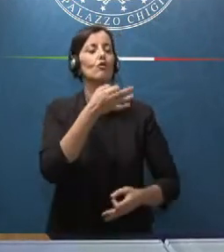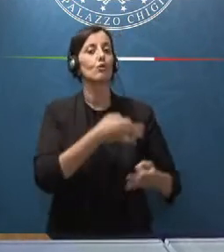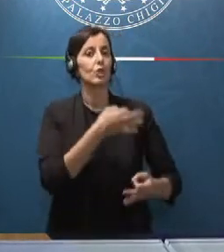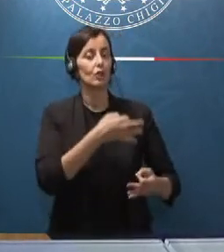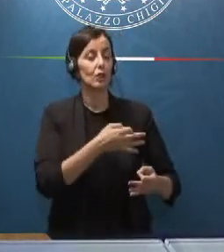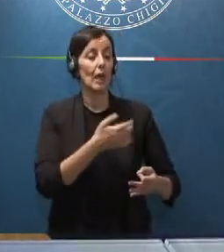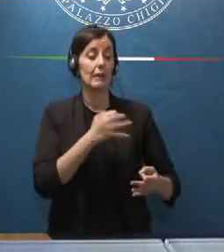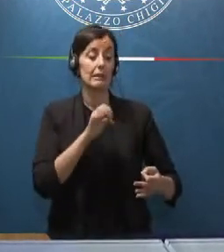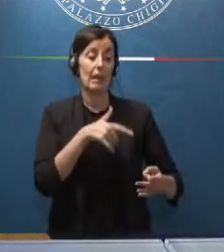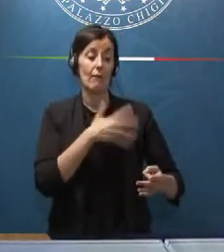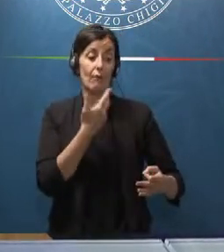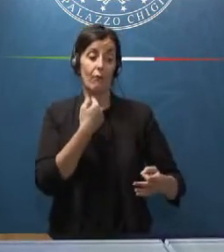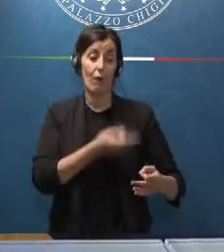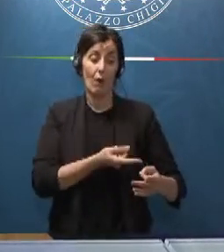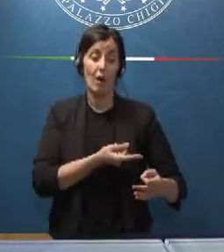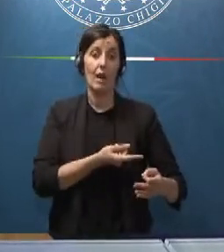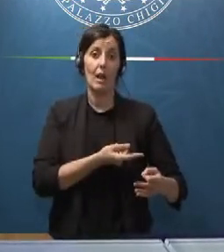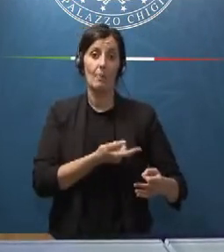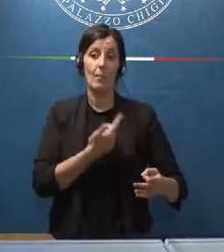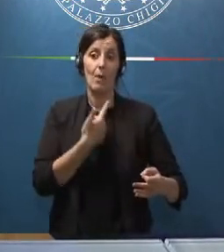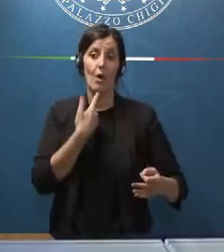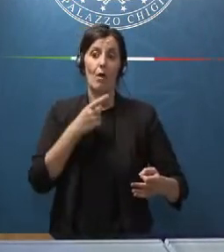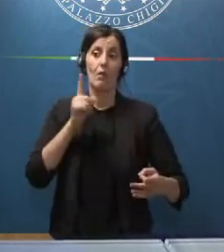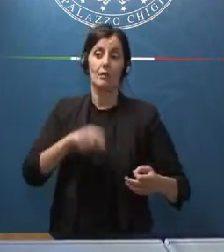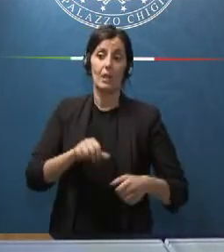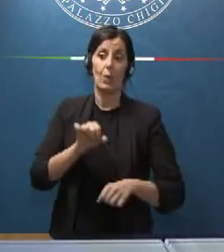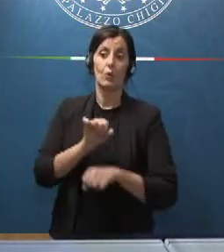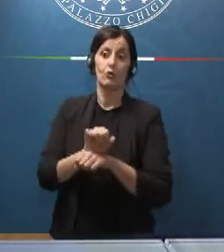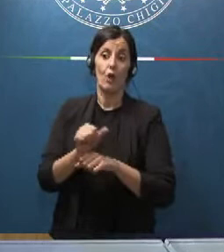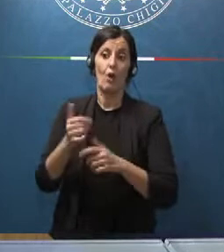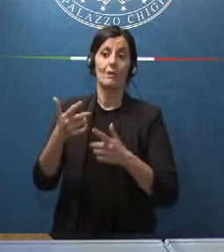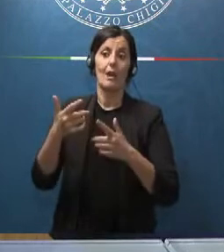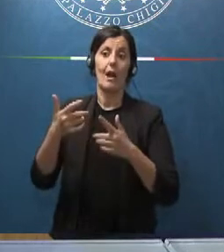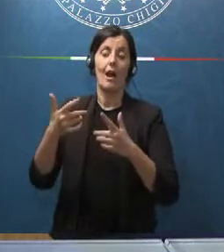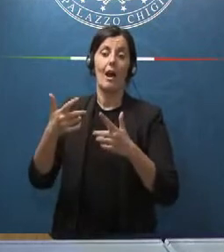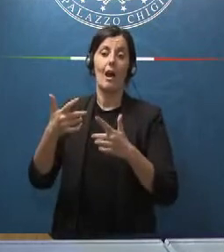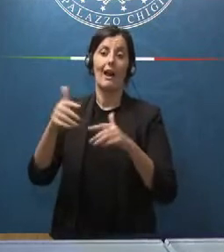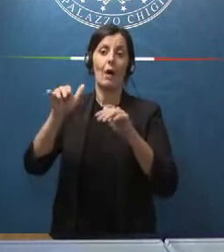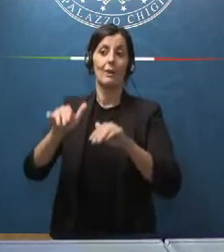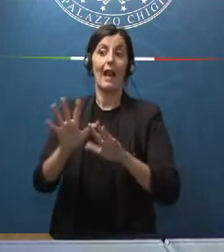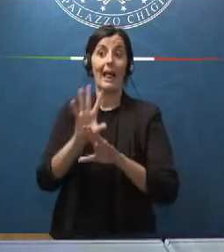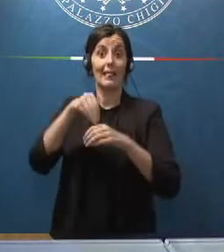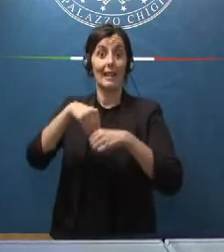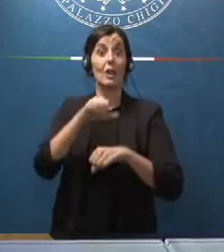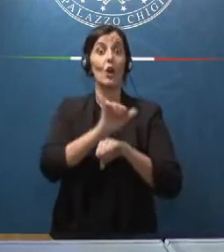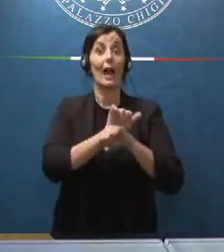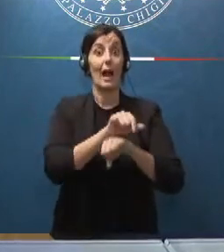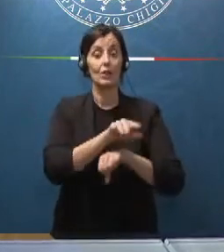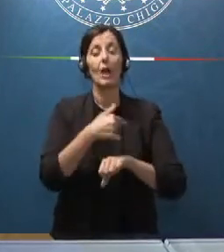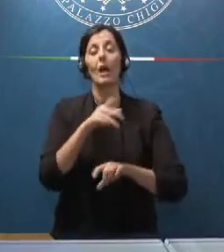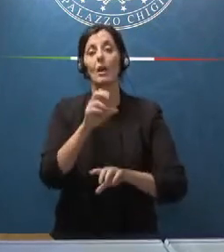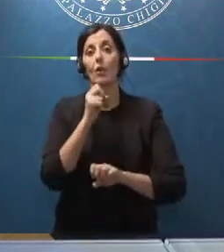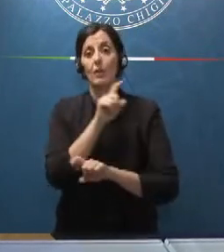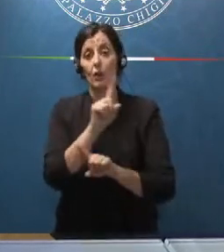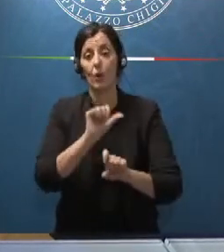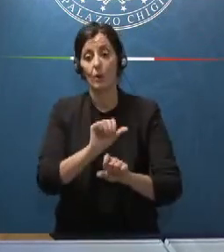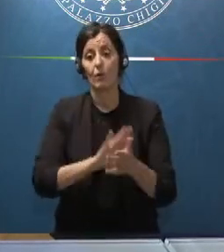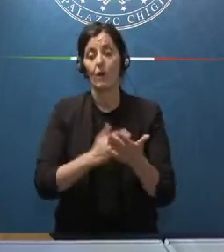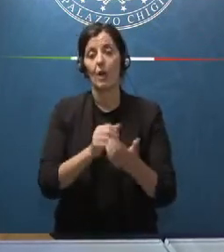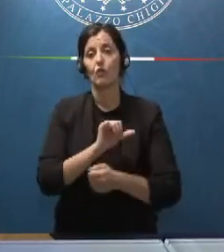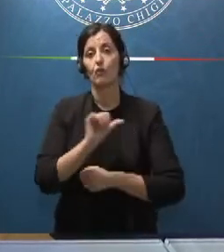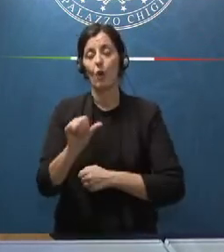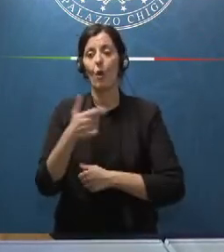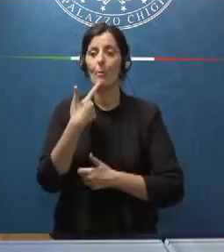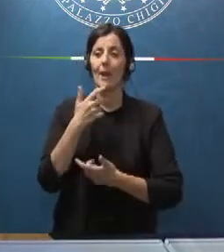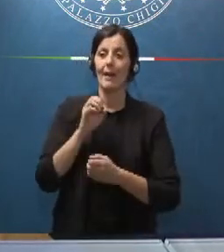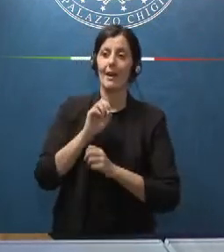in cui volesse mettere l'ordinanza di custodia cautelare in carcere faccio presente che questo vale soltanto per l'eventuale emissione